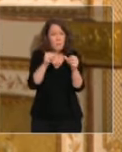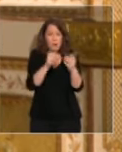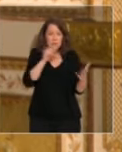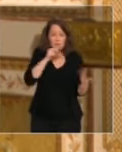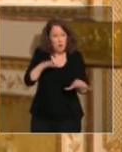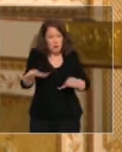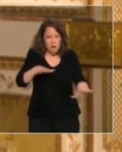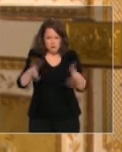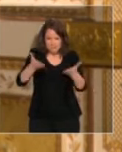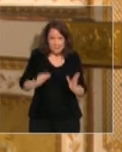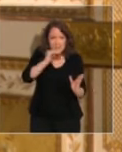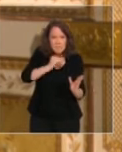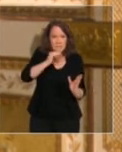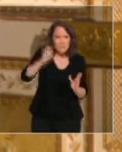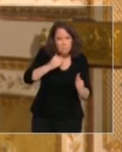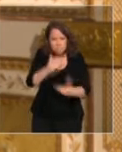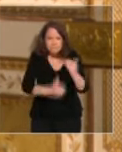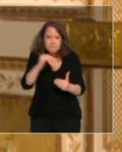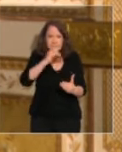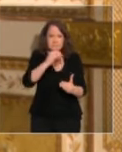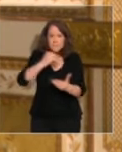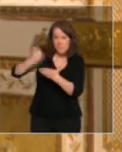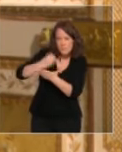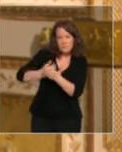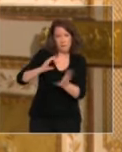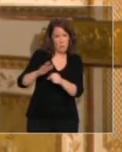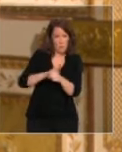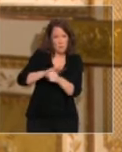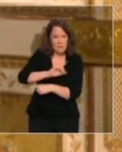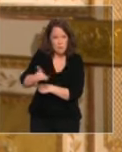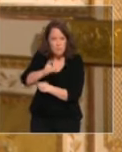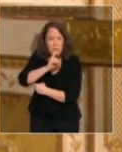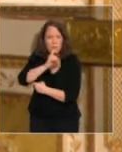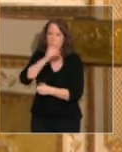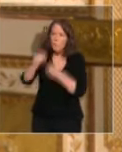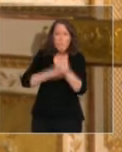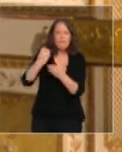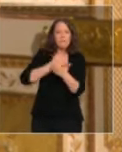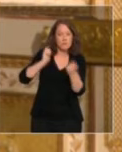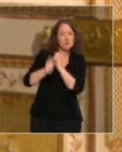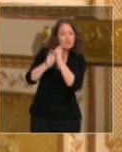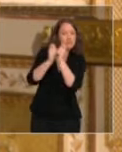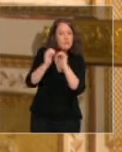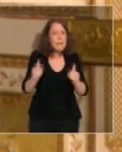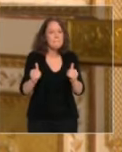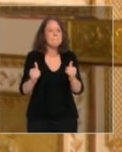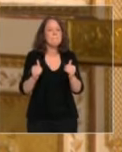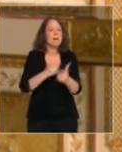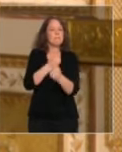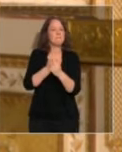décisions difficiles, à partir d'informations partielles, souvent changeantes, nous adapter sans cesse.